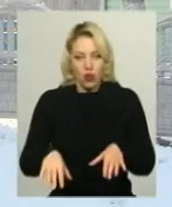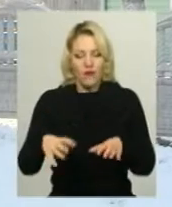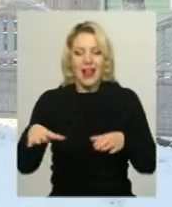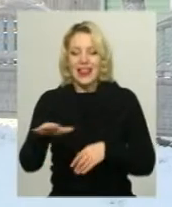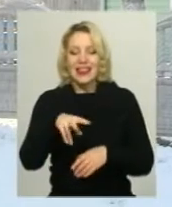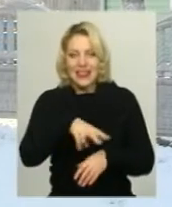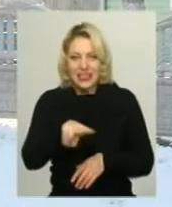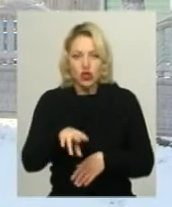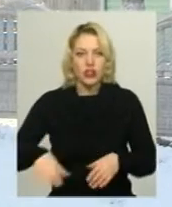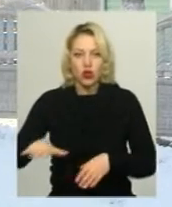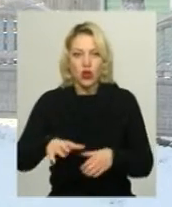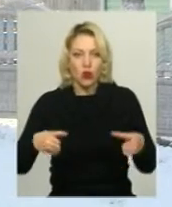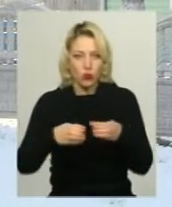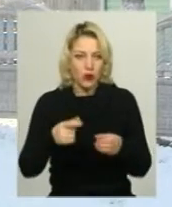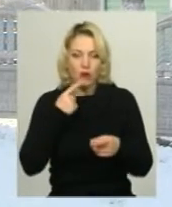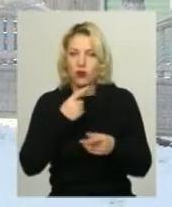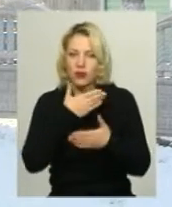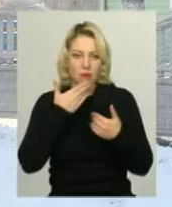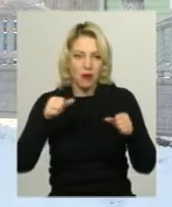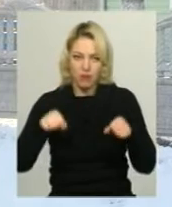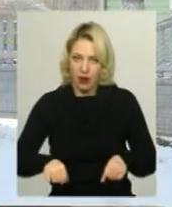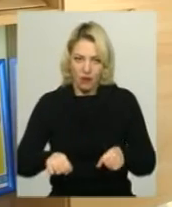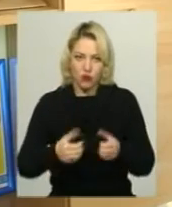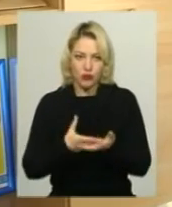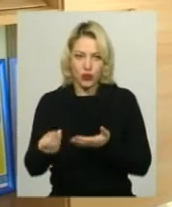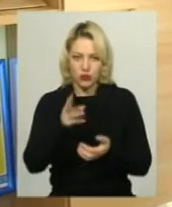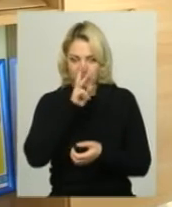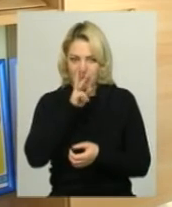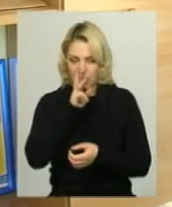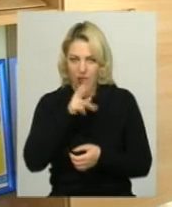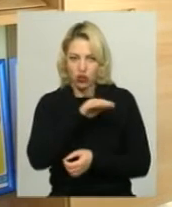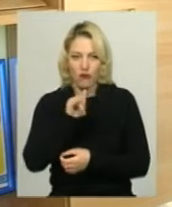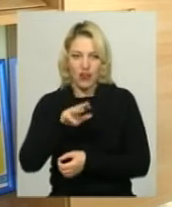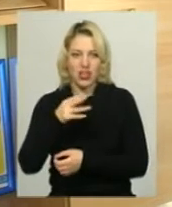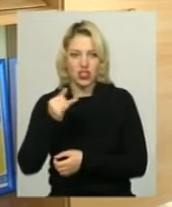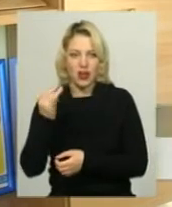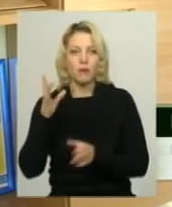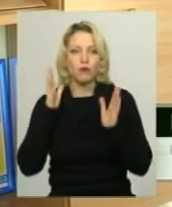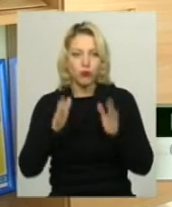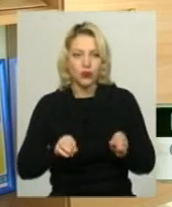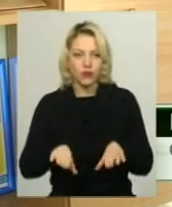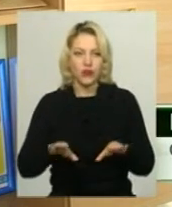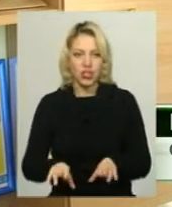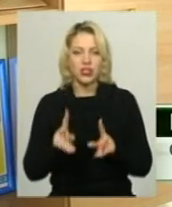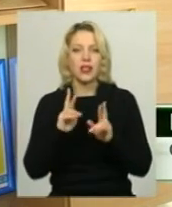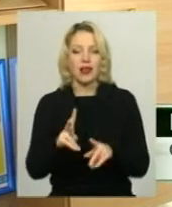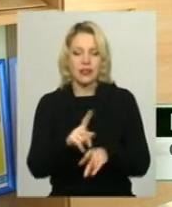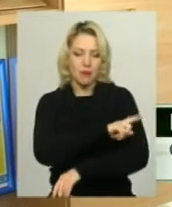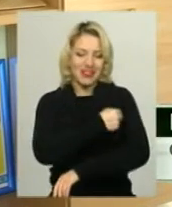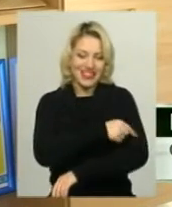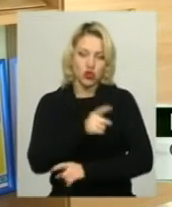бюджет громади не має права фінансувати місцевих фельдшерів. Воно не вирішено як із медичної